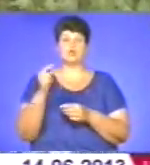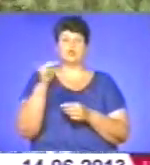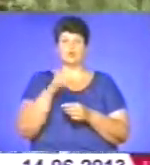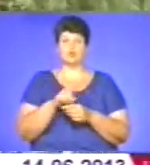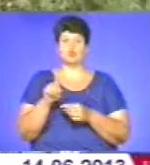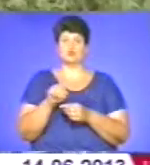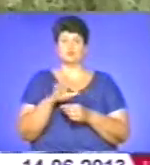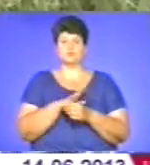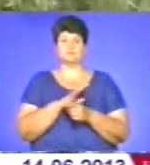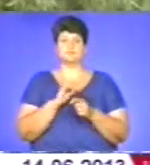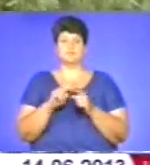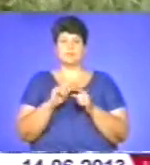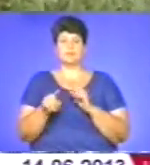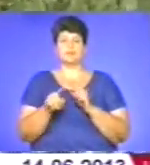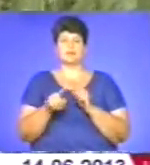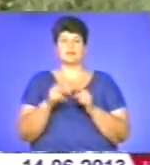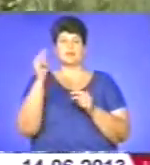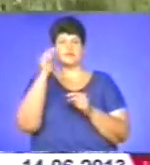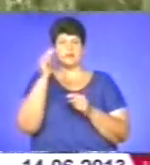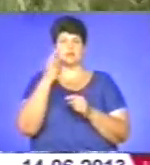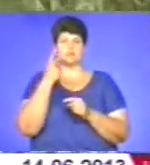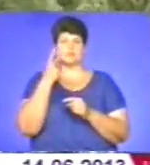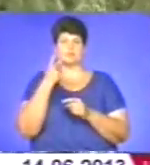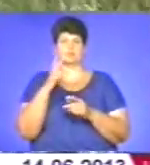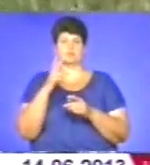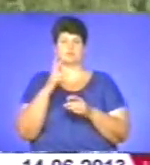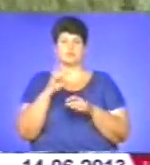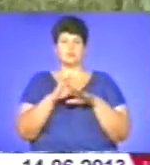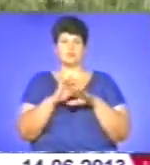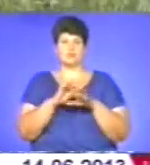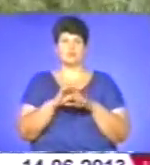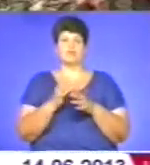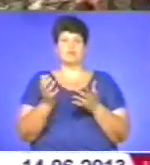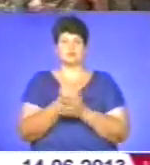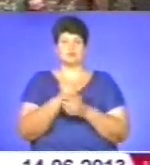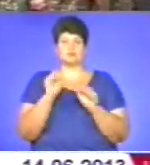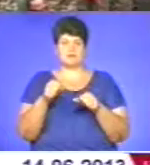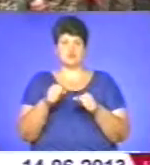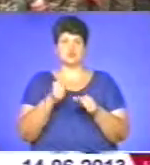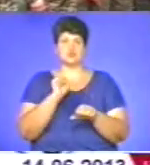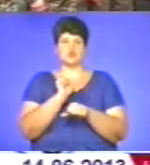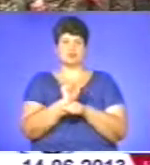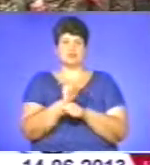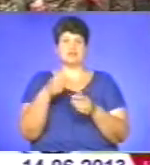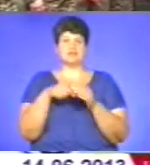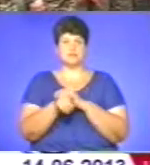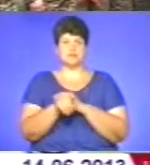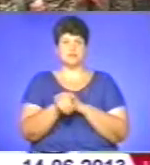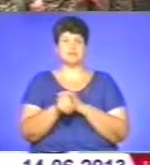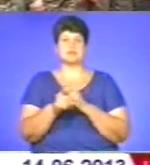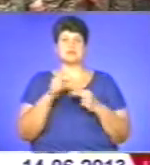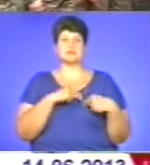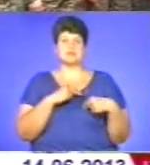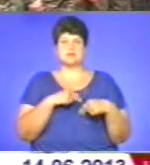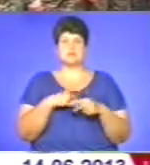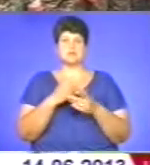проводимо такі інструктивні заняття, такі навчання постійно, нам довезмо зупинити втечу. Під час семінару на ради працівники пенітенціарної